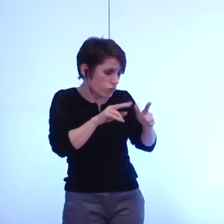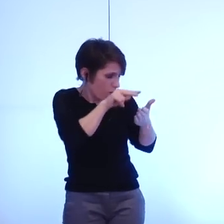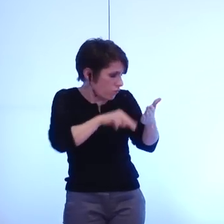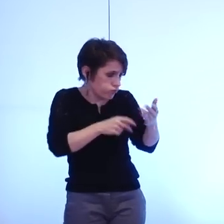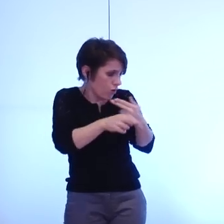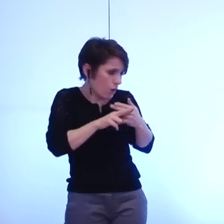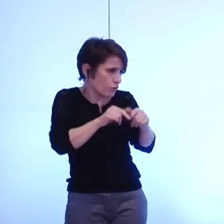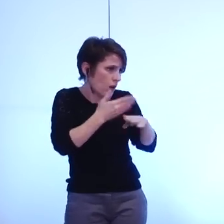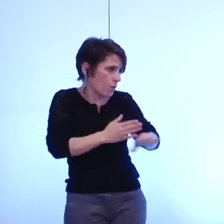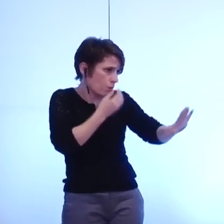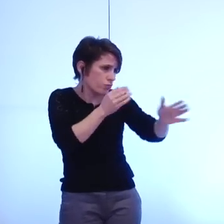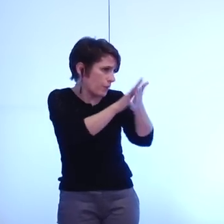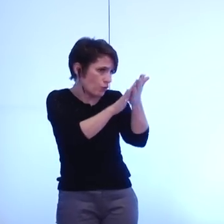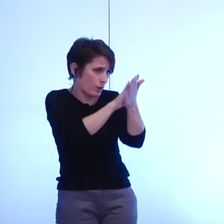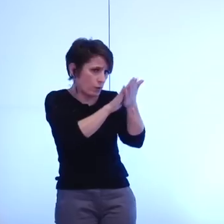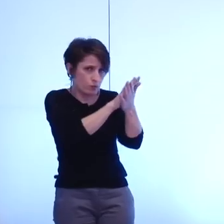alors il y a